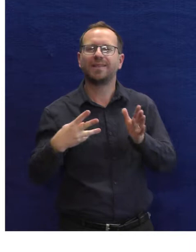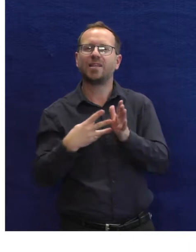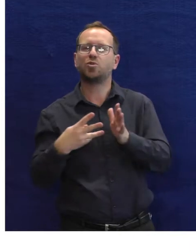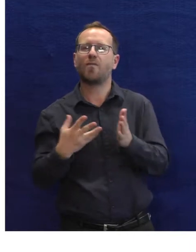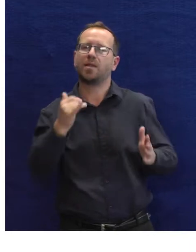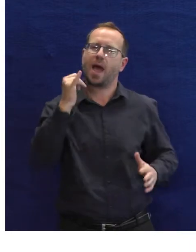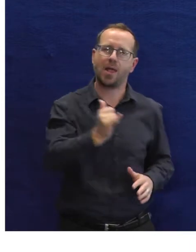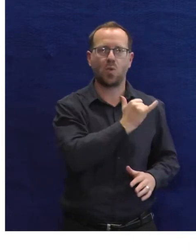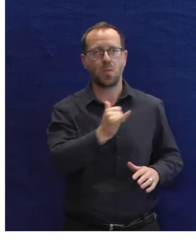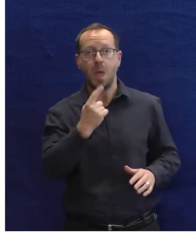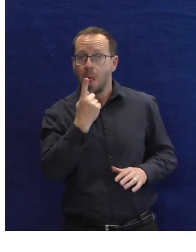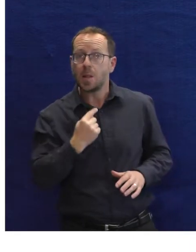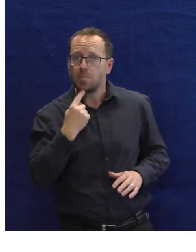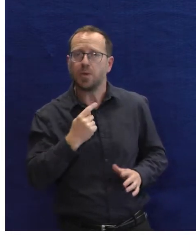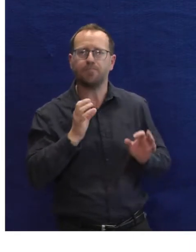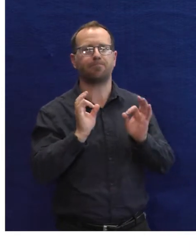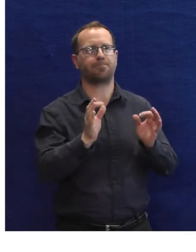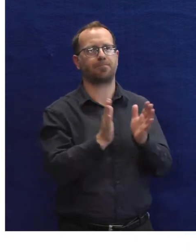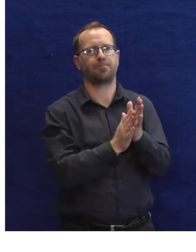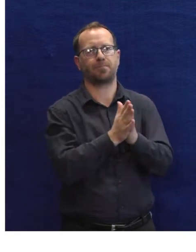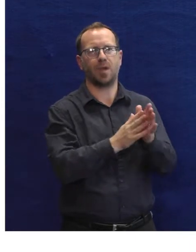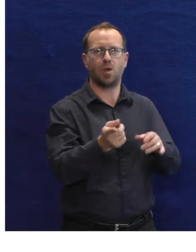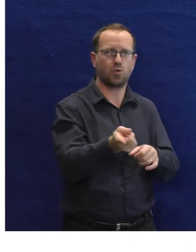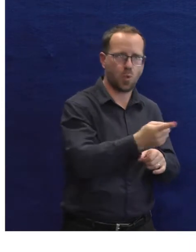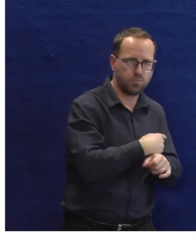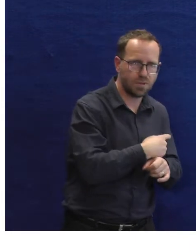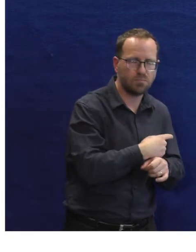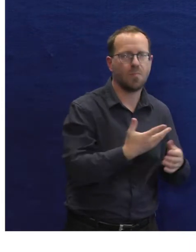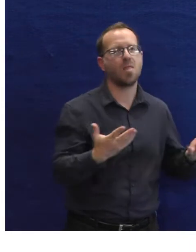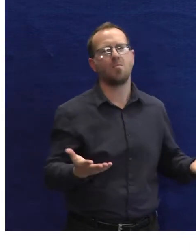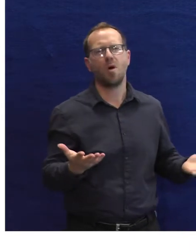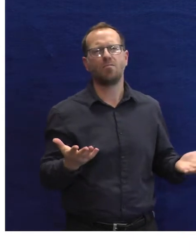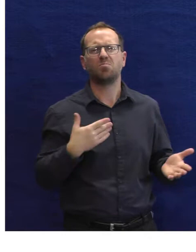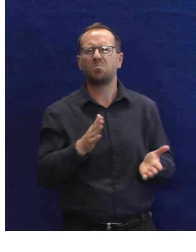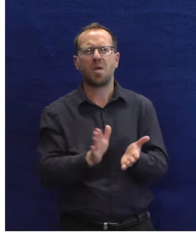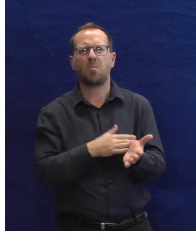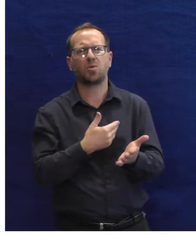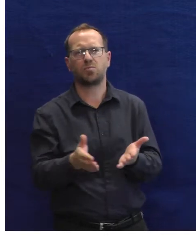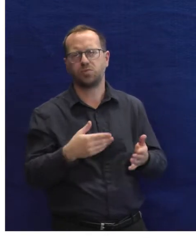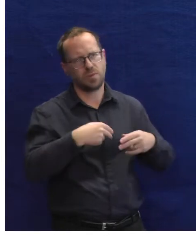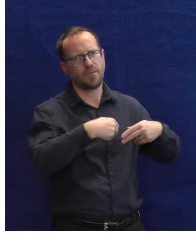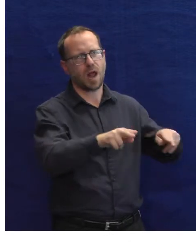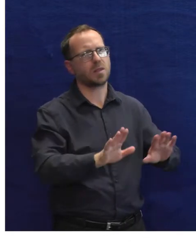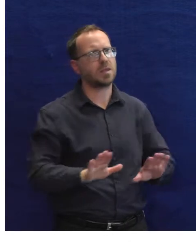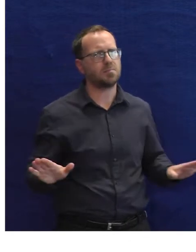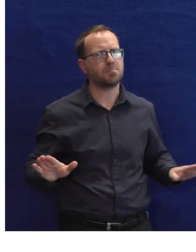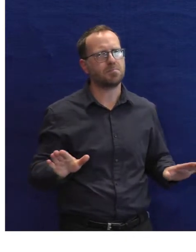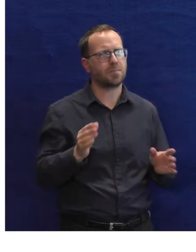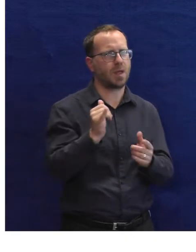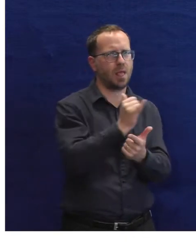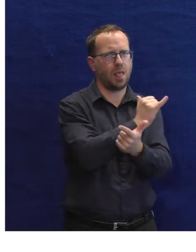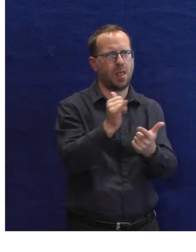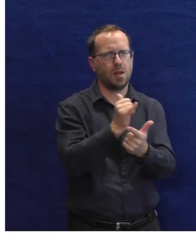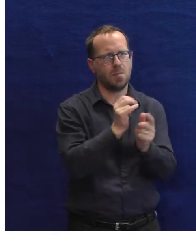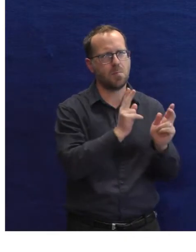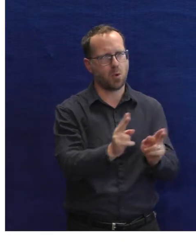rozhodovat, jestli si je koupíte buď z veřejných prostředků, nebo z peněz donorů, nebo z vlastní kapsy. Takže bylo tam